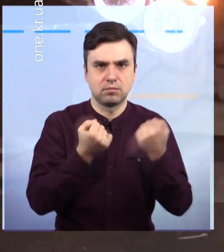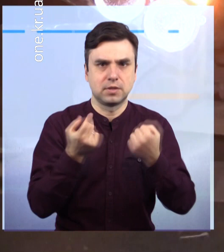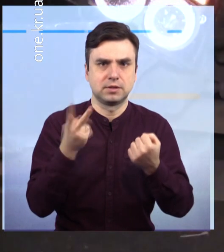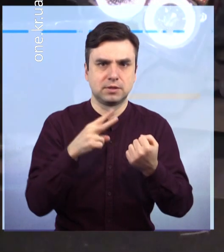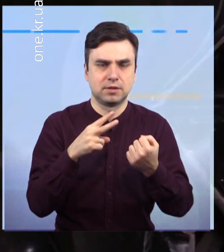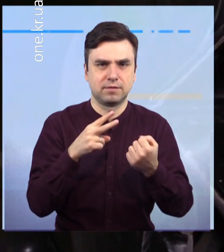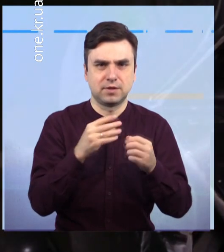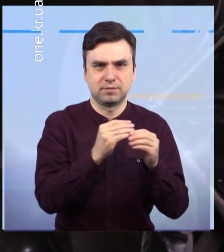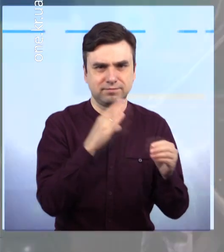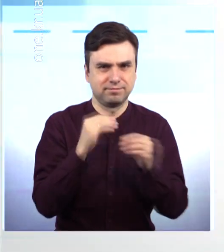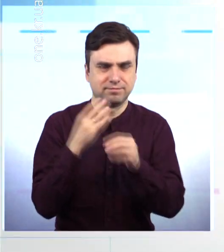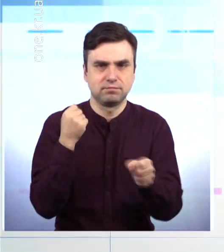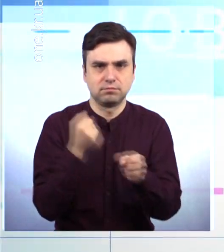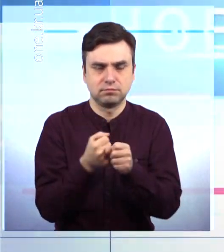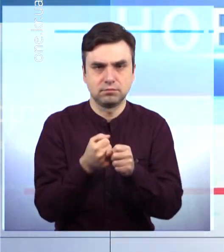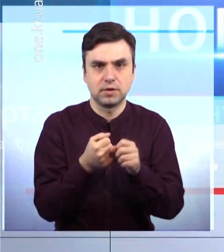сплатить штраф.